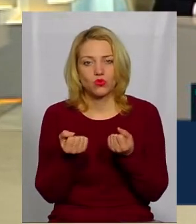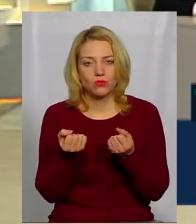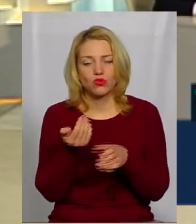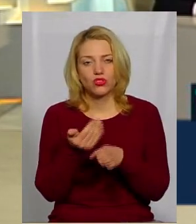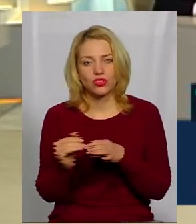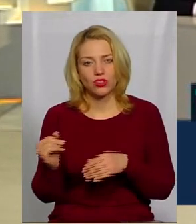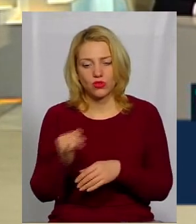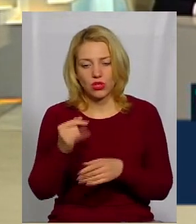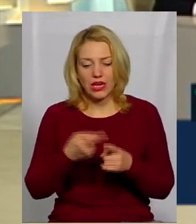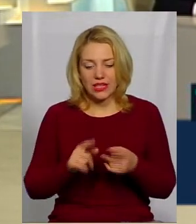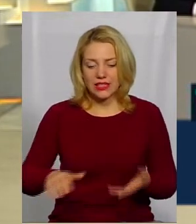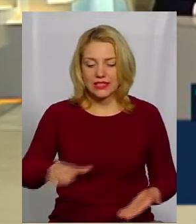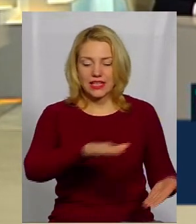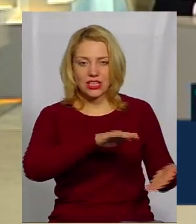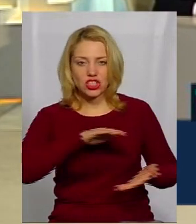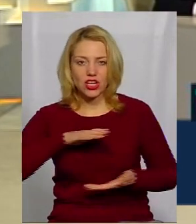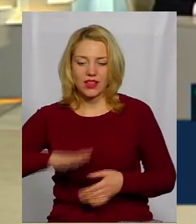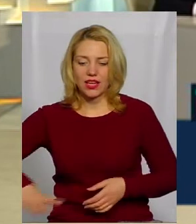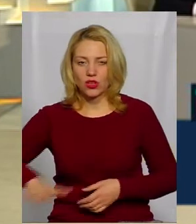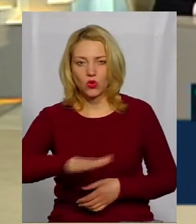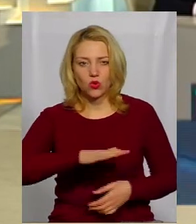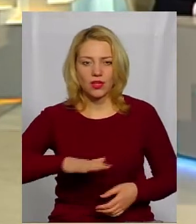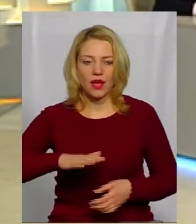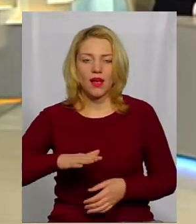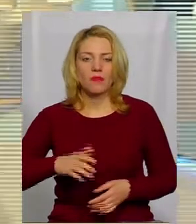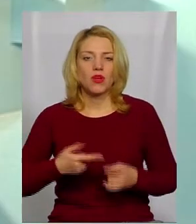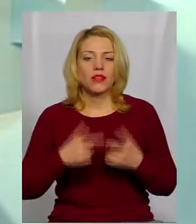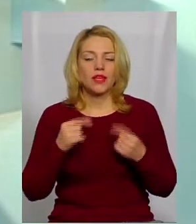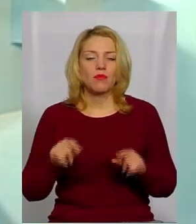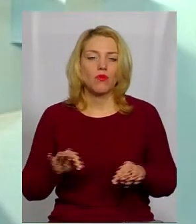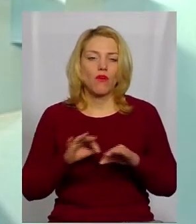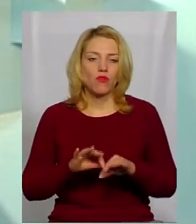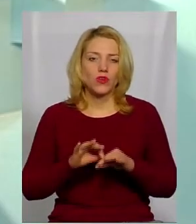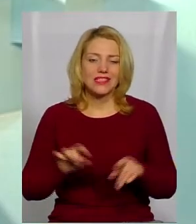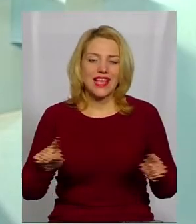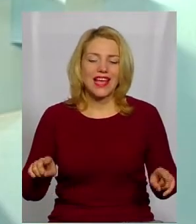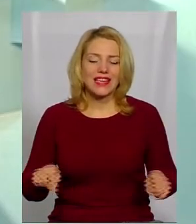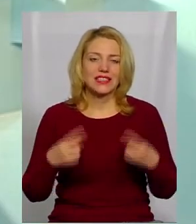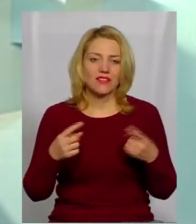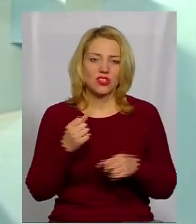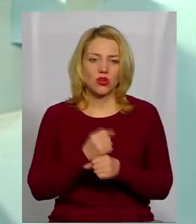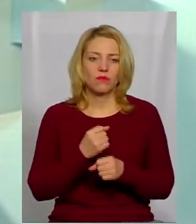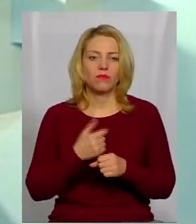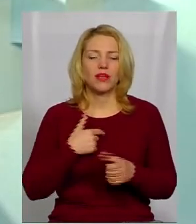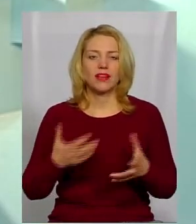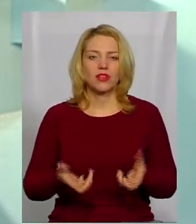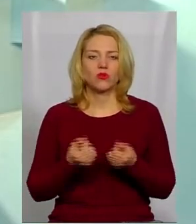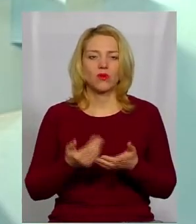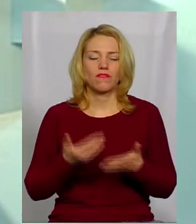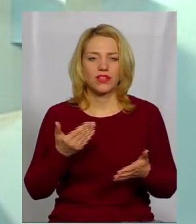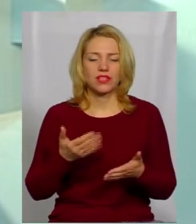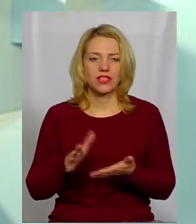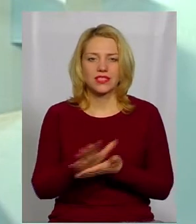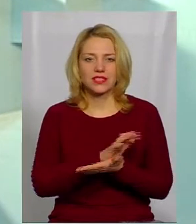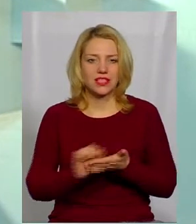історії, цей шар території подвір'я, де проводяться реставраційні роботи, ми їх рятуємо від знищення, від небуття.